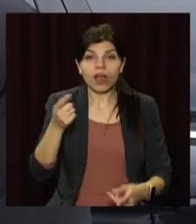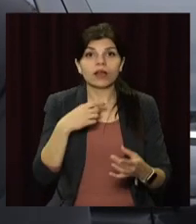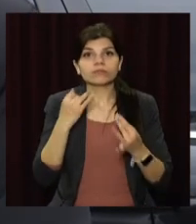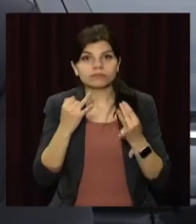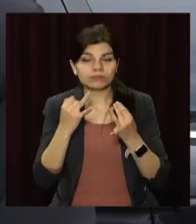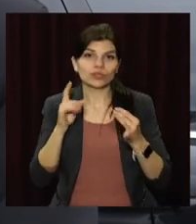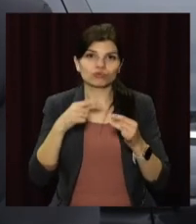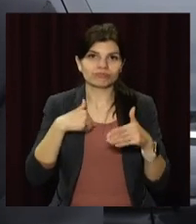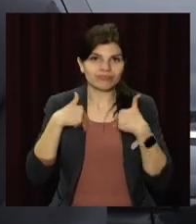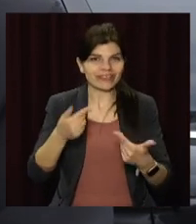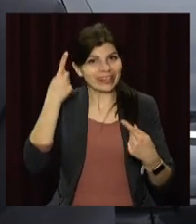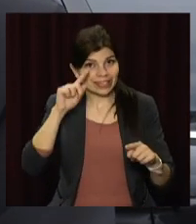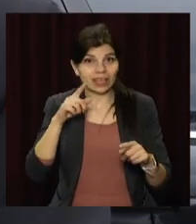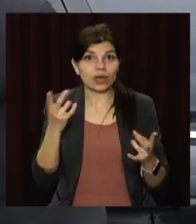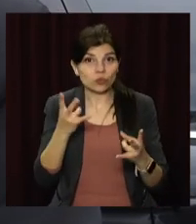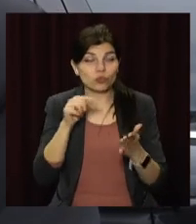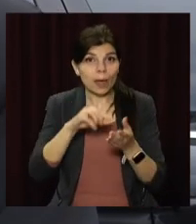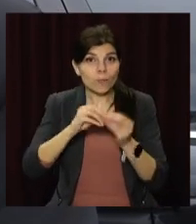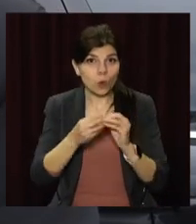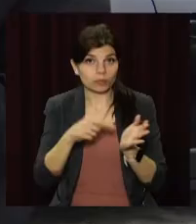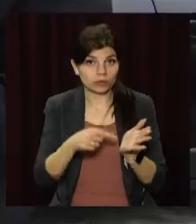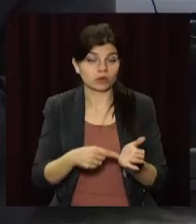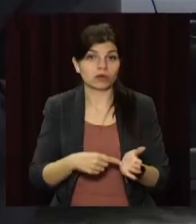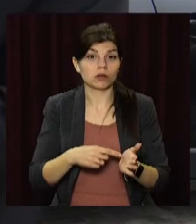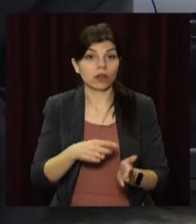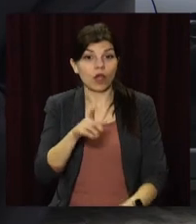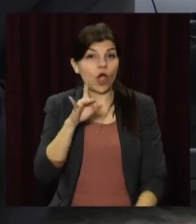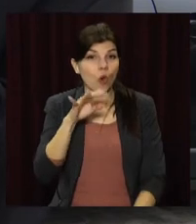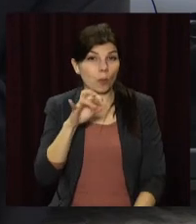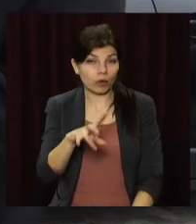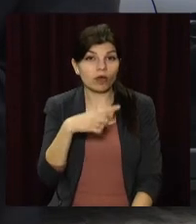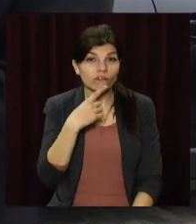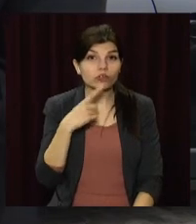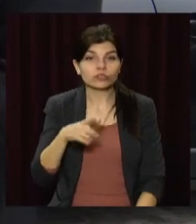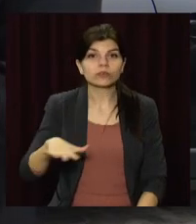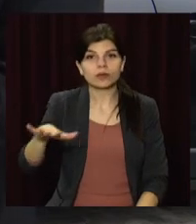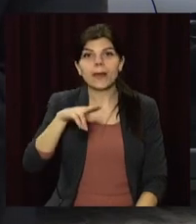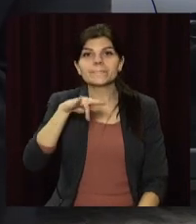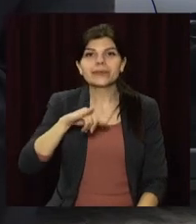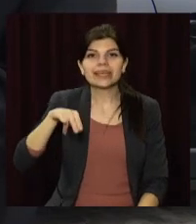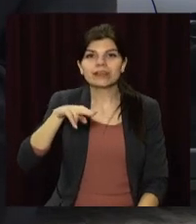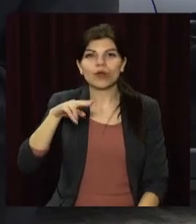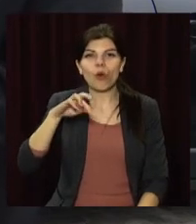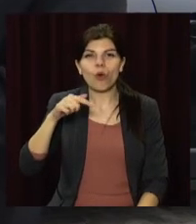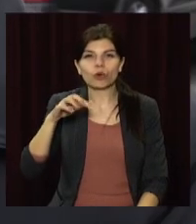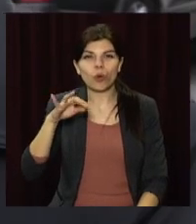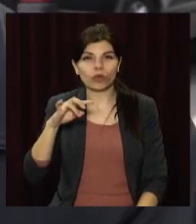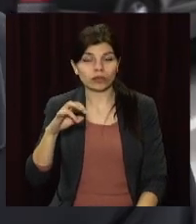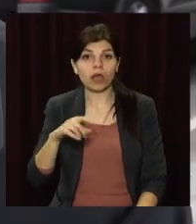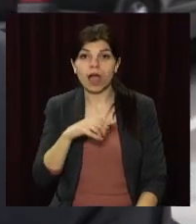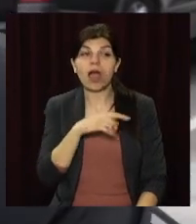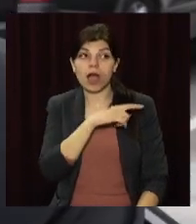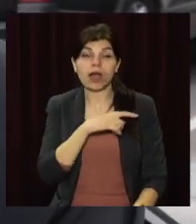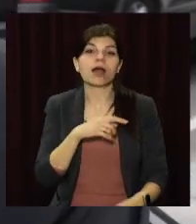України про місцеве самоврядування, статус депутата. Роман Ворон каже, в підгороднинській громаді багато нагальних питань. Проте мер